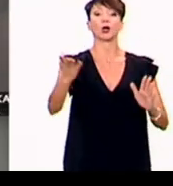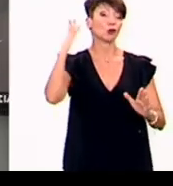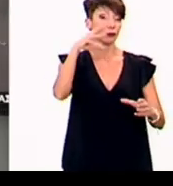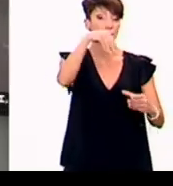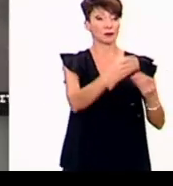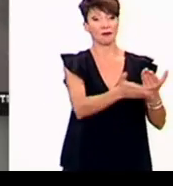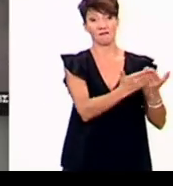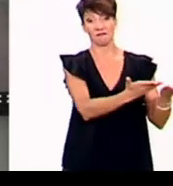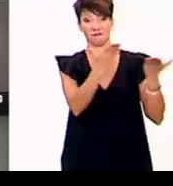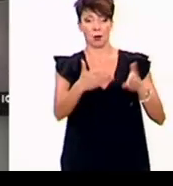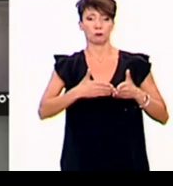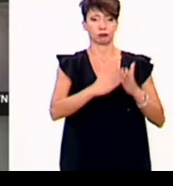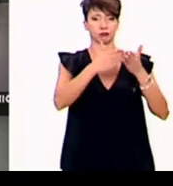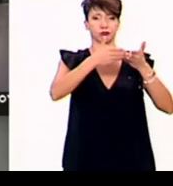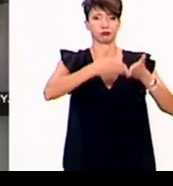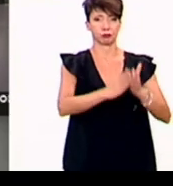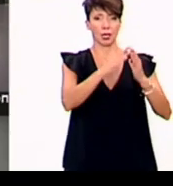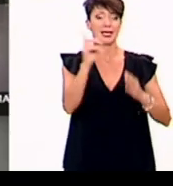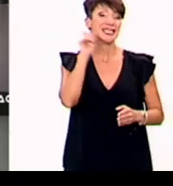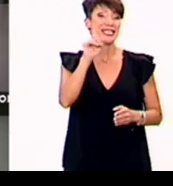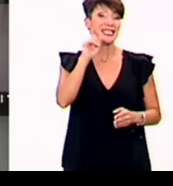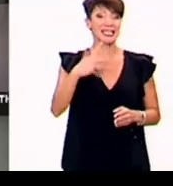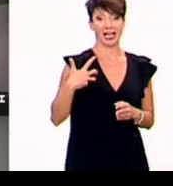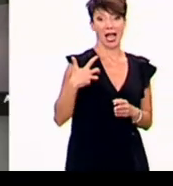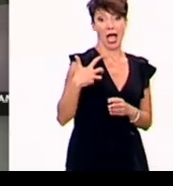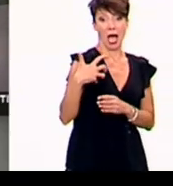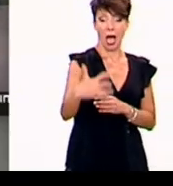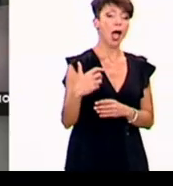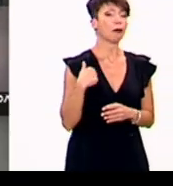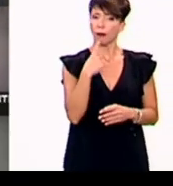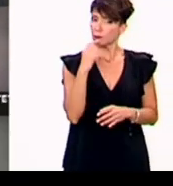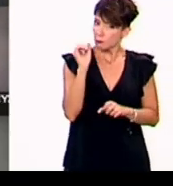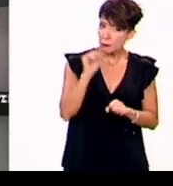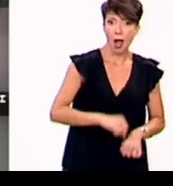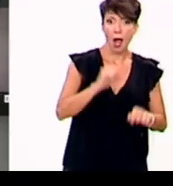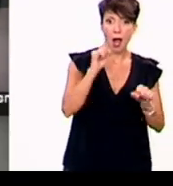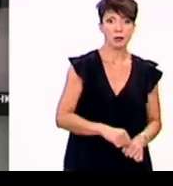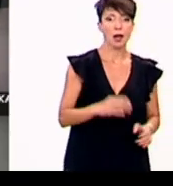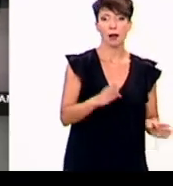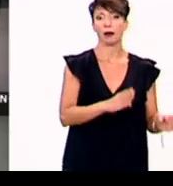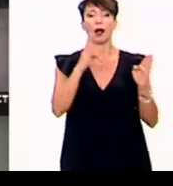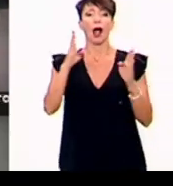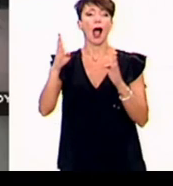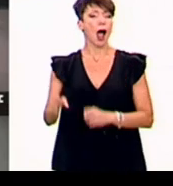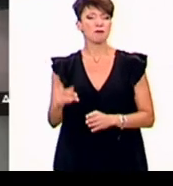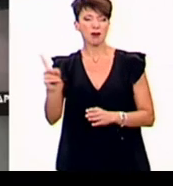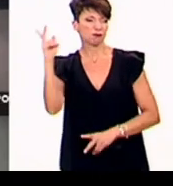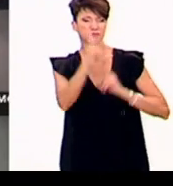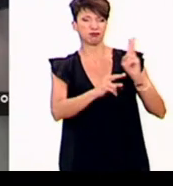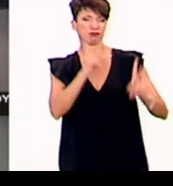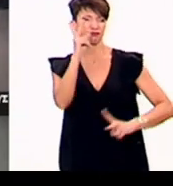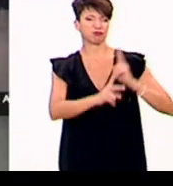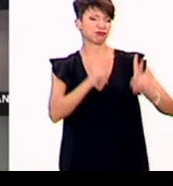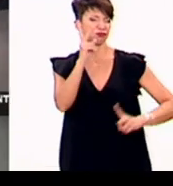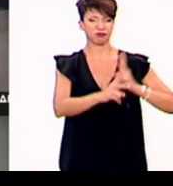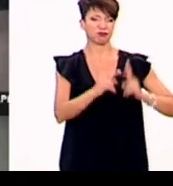Τη φιλοξενία του Πρωθυπουργού στο σκάφος, επιβεβαίωση σύζυγός του εφοπλιστή, Κατερίνα Παναγόπουλου. Για γύμνια πολιτικών επιχειρημάτων κατηγορεί την αντιπολίτευση ο κυβερνητικός